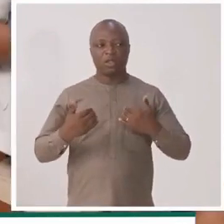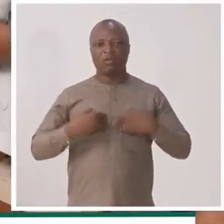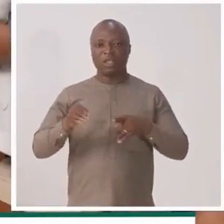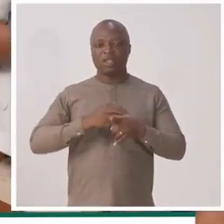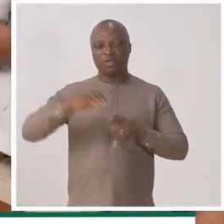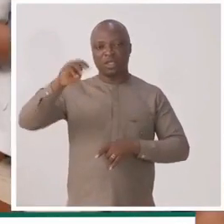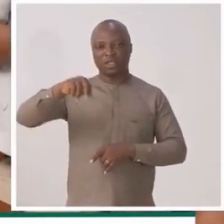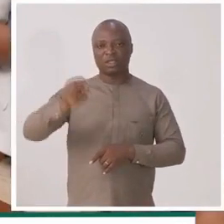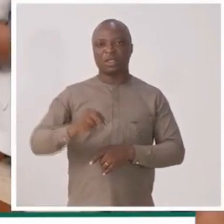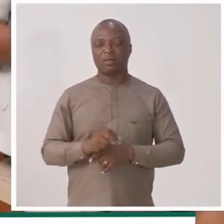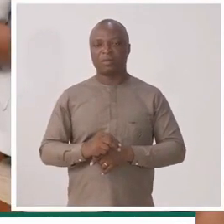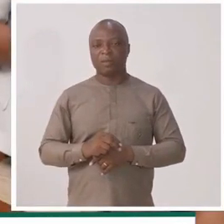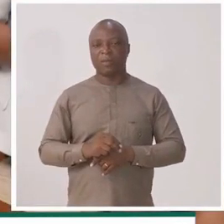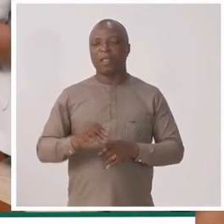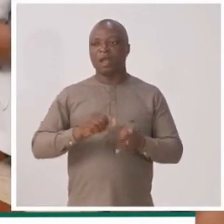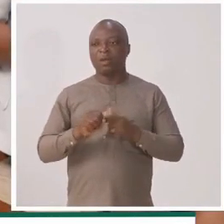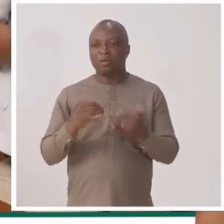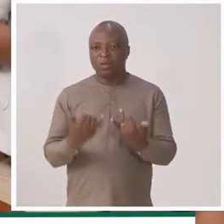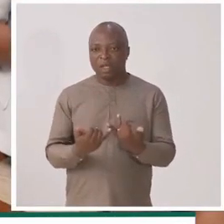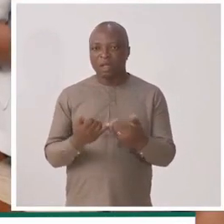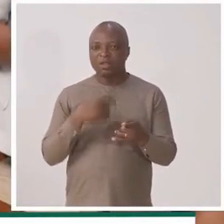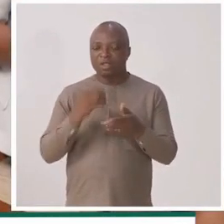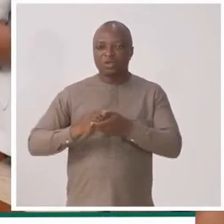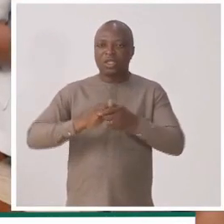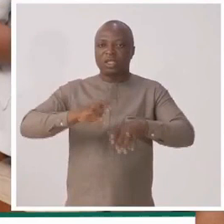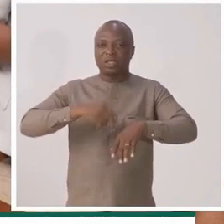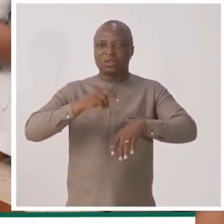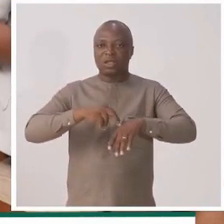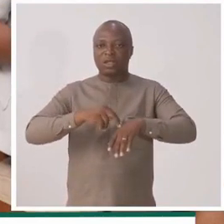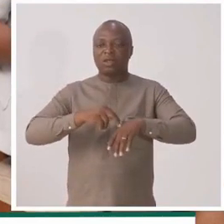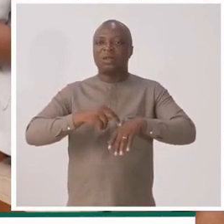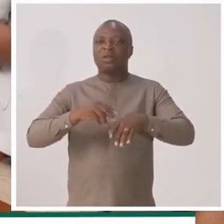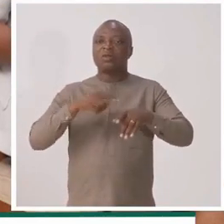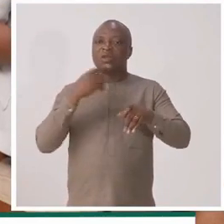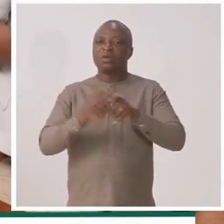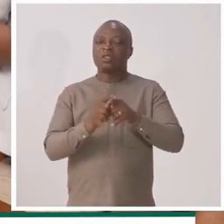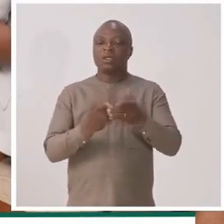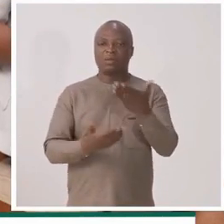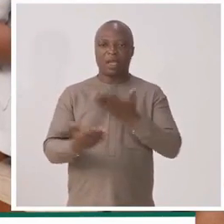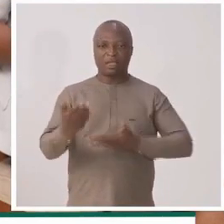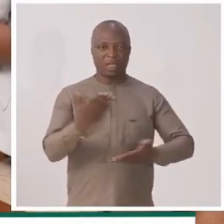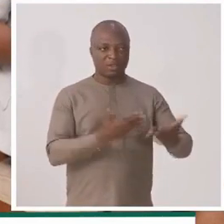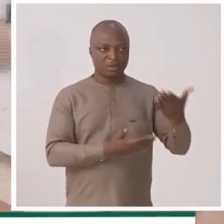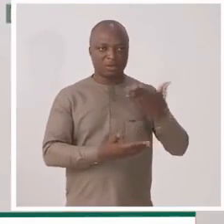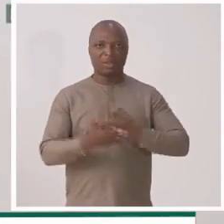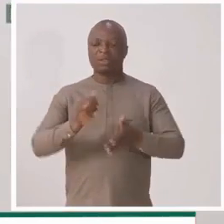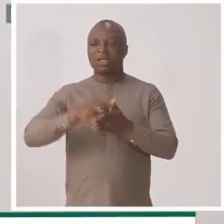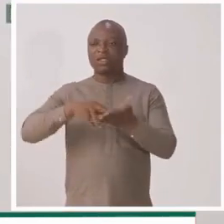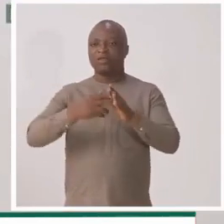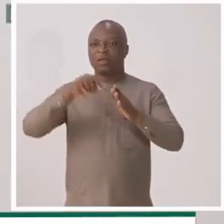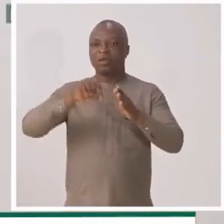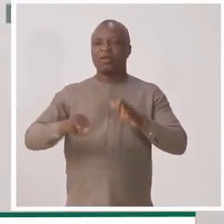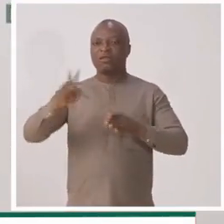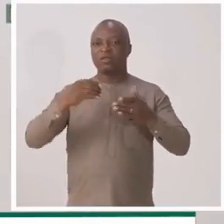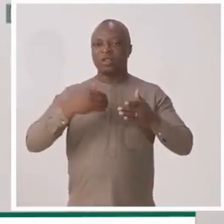disposer des soins essentiels. Alors, dès l'instant où vous dites solidarité nationale, vous dites en même temps partage. Ça